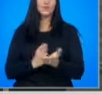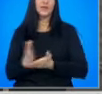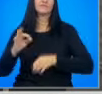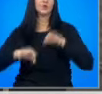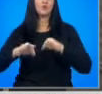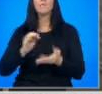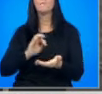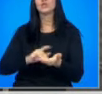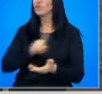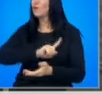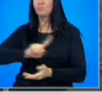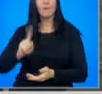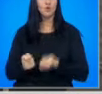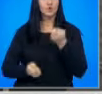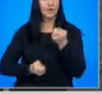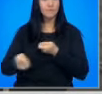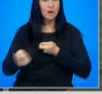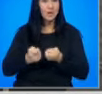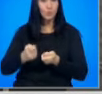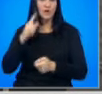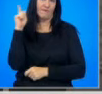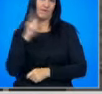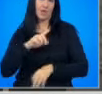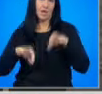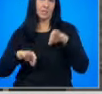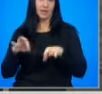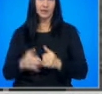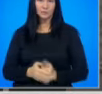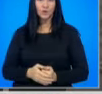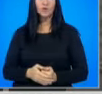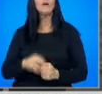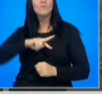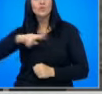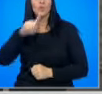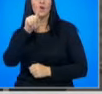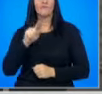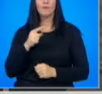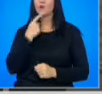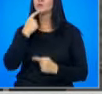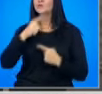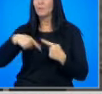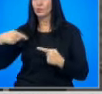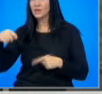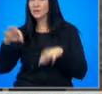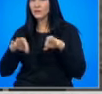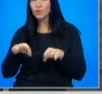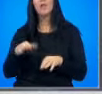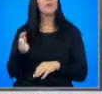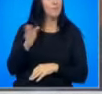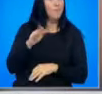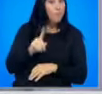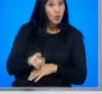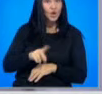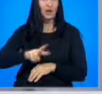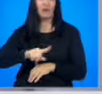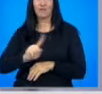Машината не може да бъде манипулирана в дени на изборите. Вече друг е въпрос за процеса на избора, дали може, дали не може.